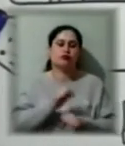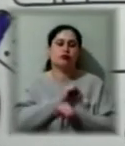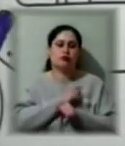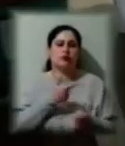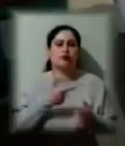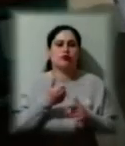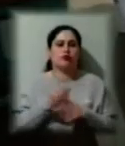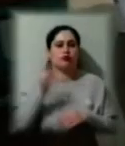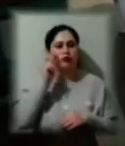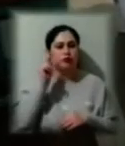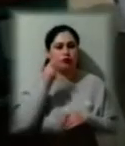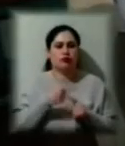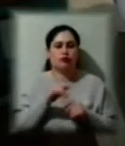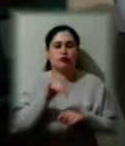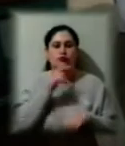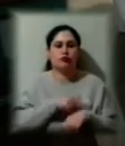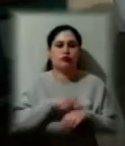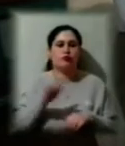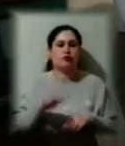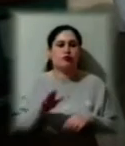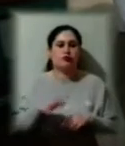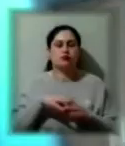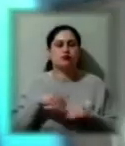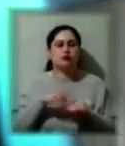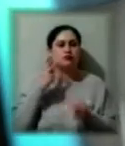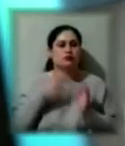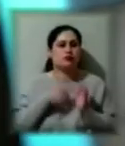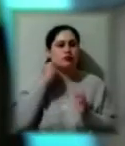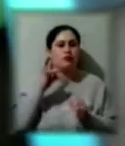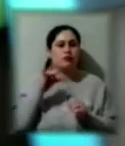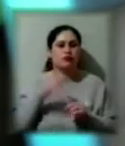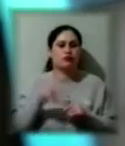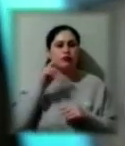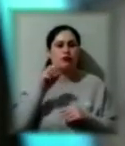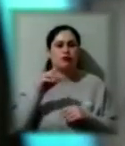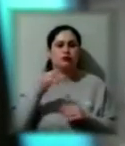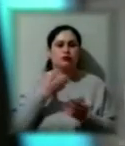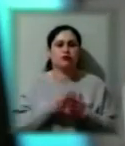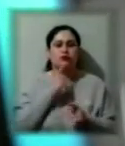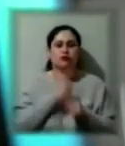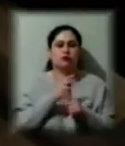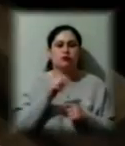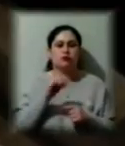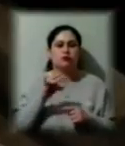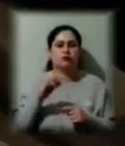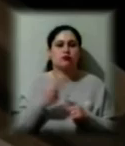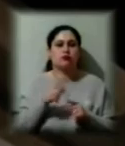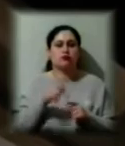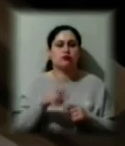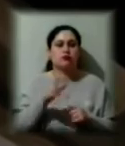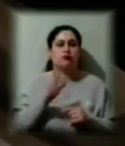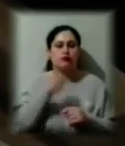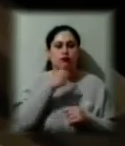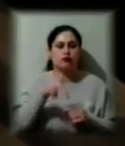В цей час наймолодший в родині, 7-річний Артем, вчить абетку зі своєю сестрою Катериною. Цього року хлопчик піде до першого